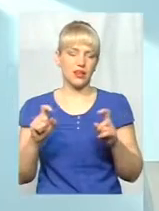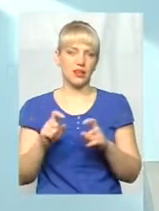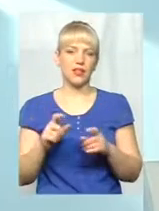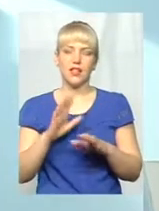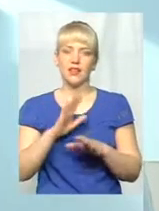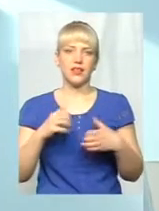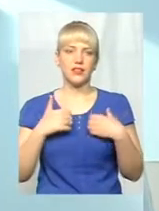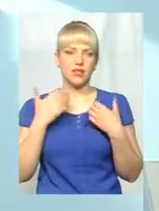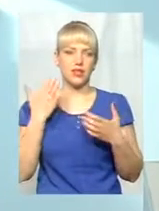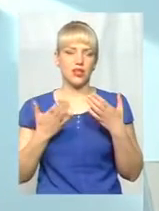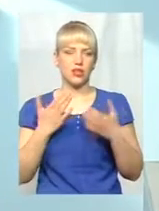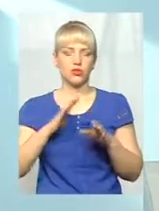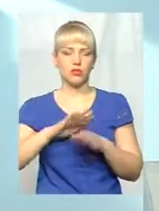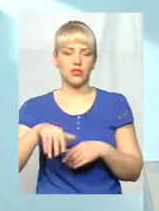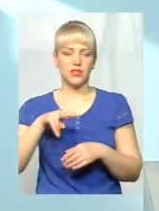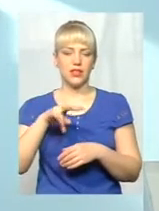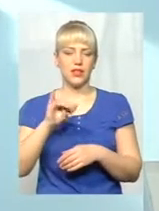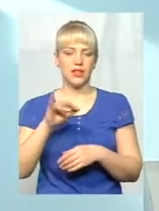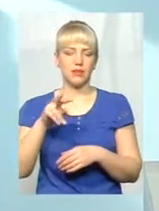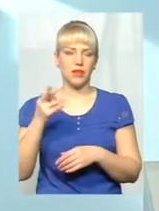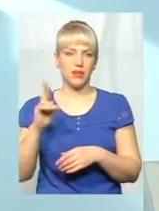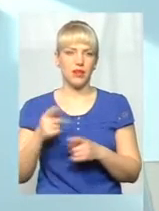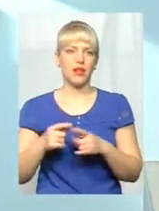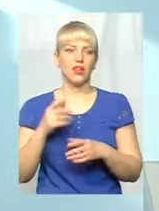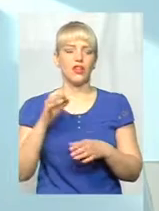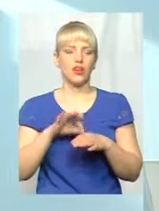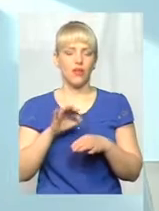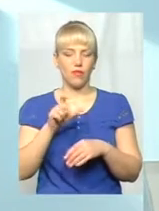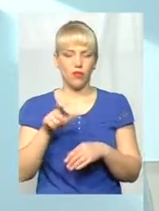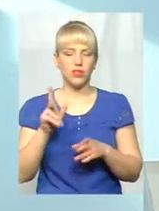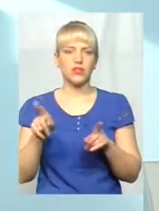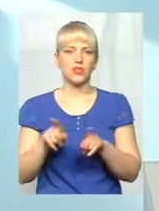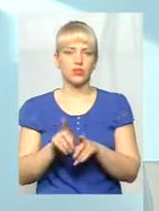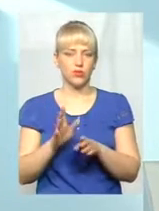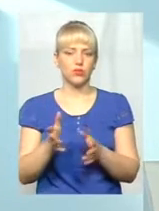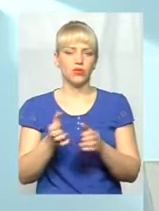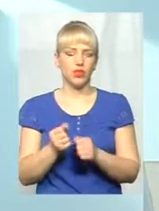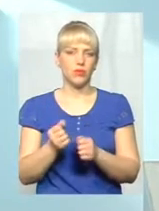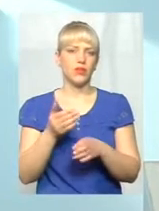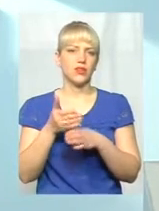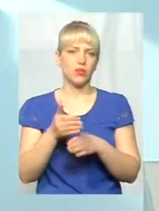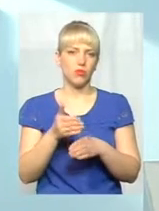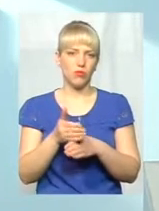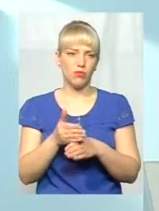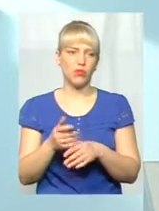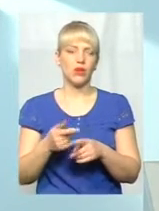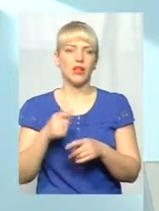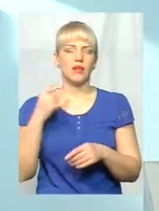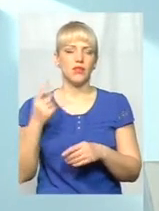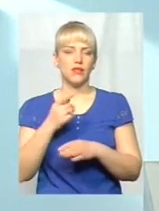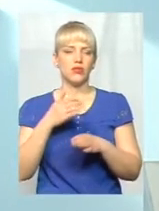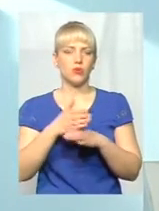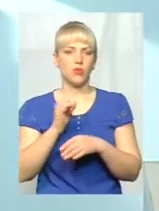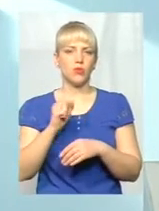якщо і після липня, і хворі всього будуть, і пацієнти будуть отримувати допомогу, все одно, первинній допомогі в